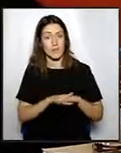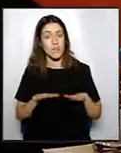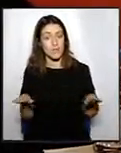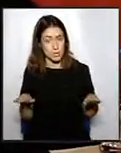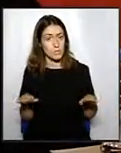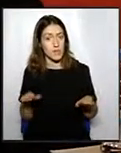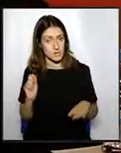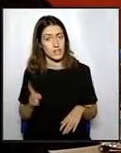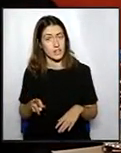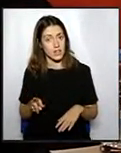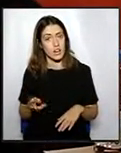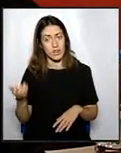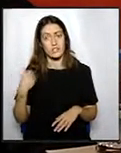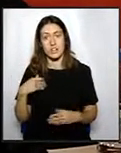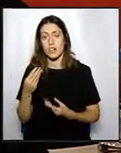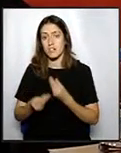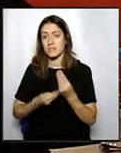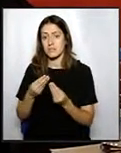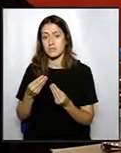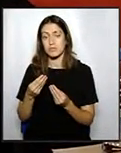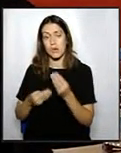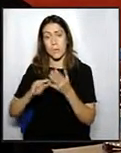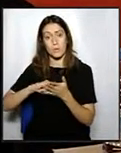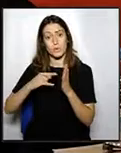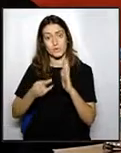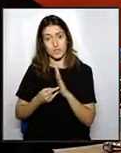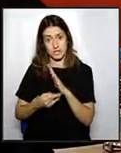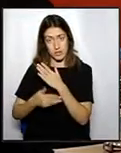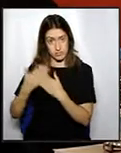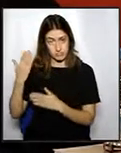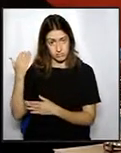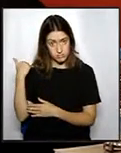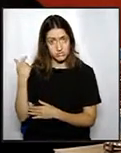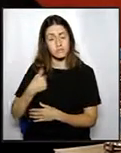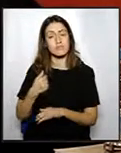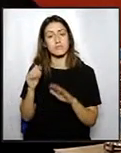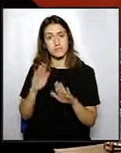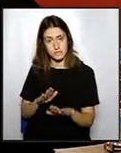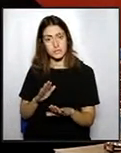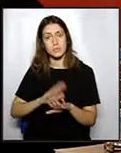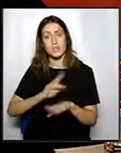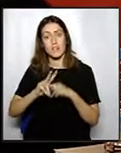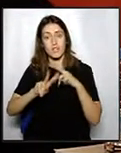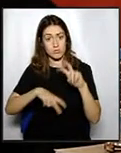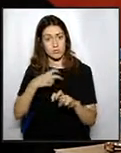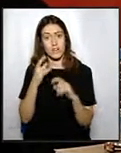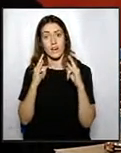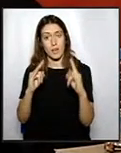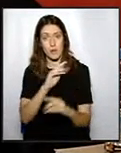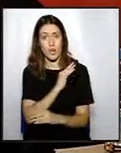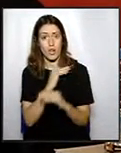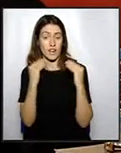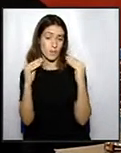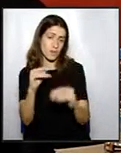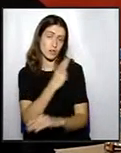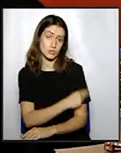va fer l'aprovació del projecte inicial, que hi va donar suport amb aquesta remodelació de la Rambu Hospital, perquè creiem que és